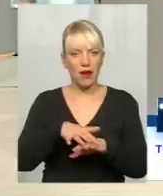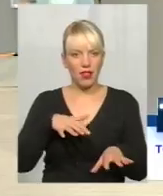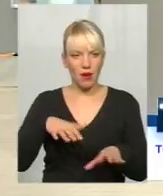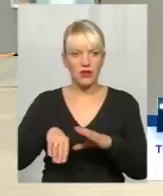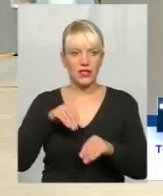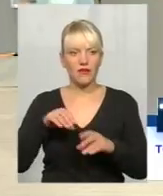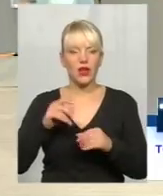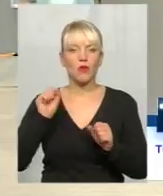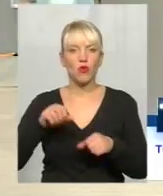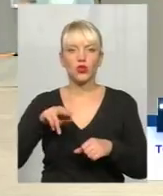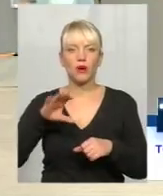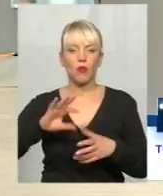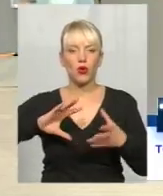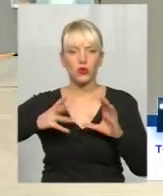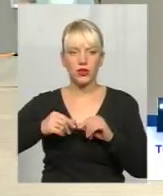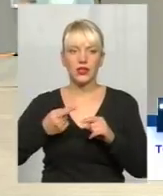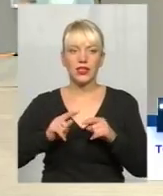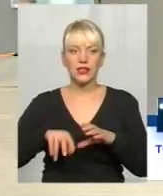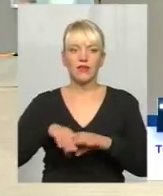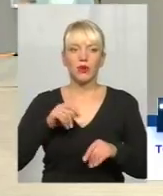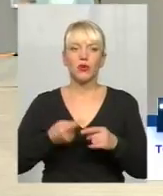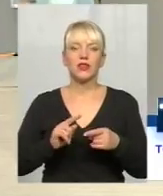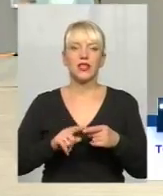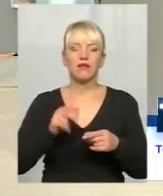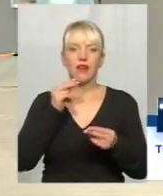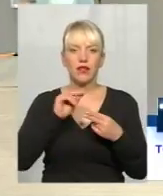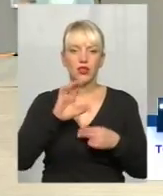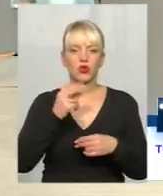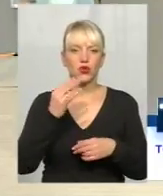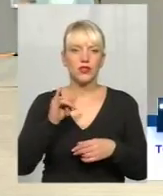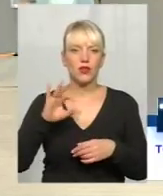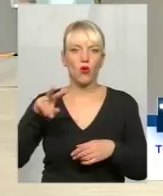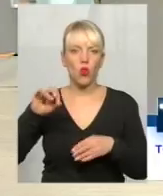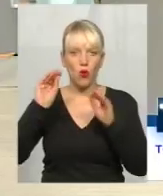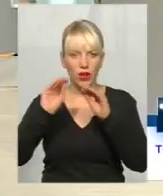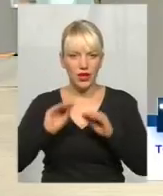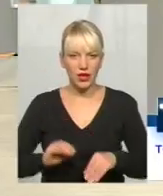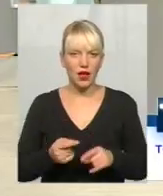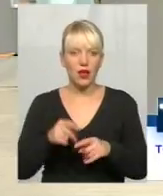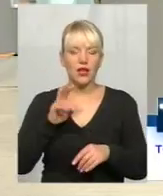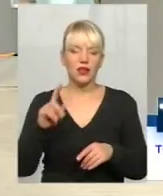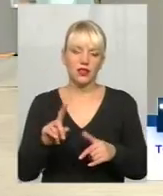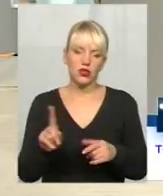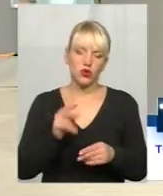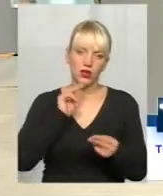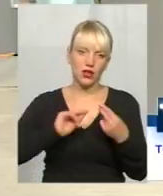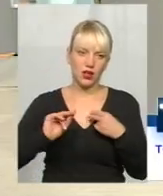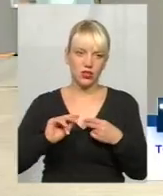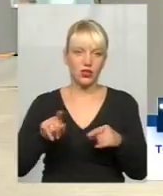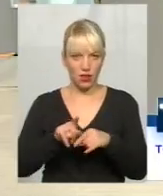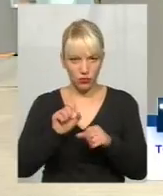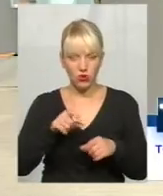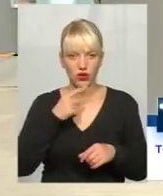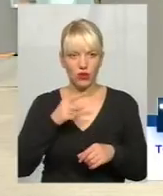навіть по результатах цих виборів, це, мабуть, найкраща соціологія, навіть для партії, зрозуміти, хто в якій площині. Я не